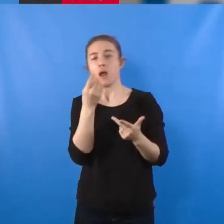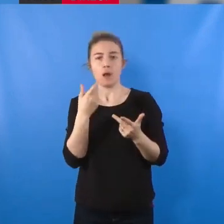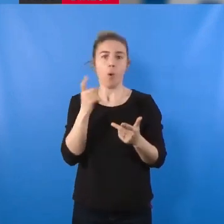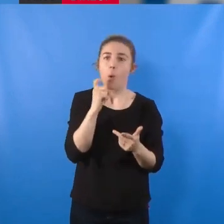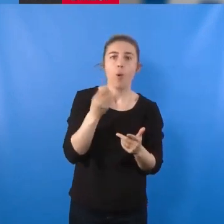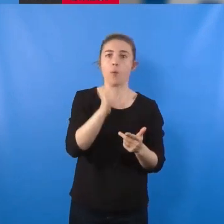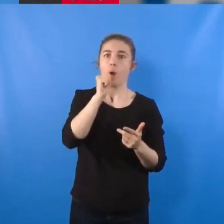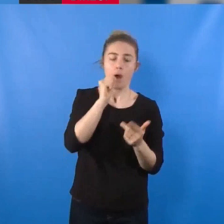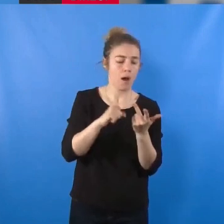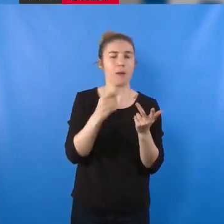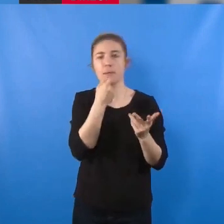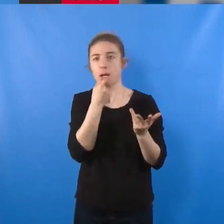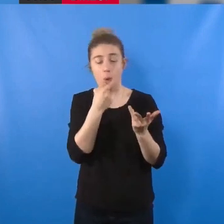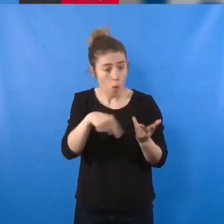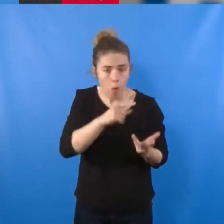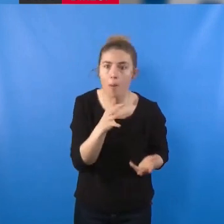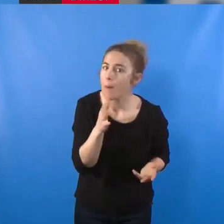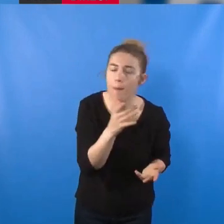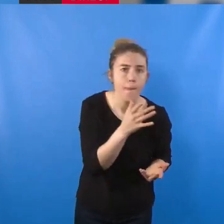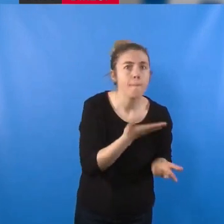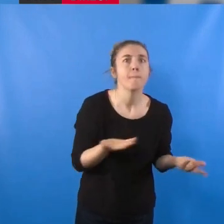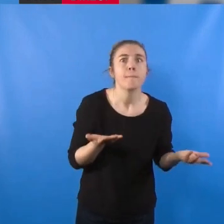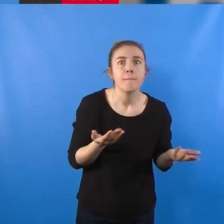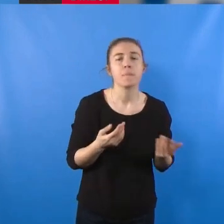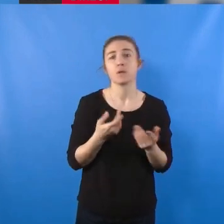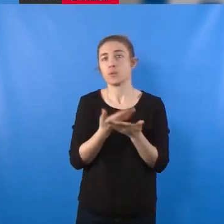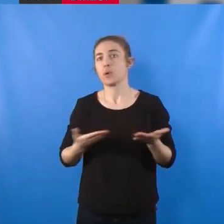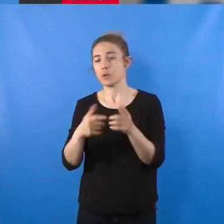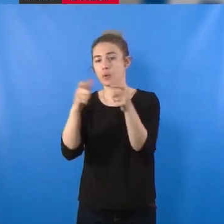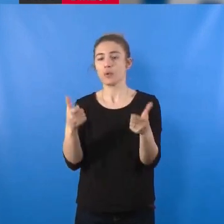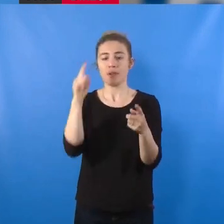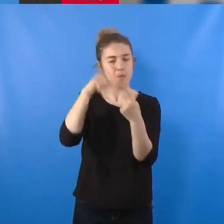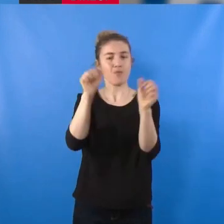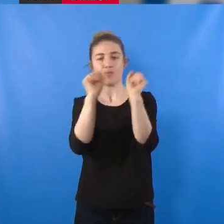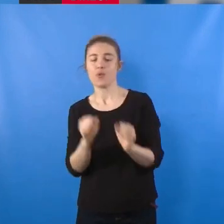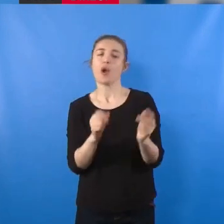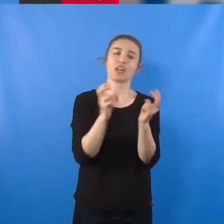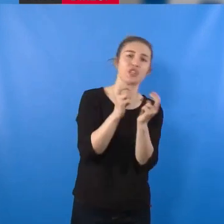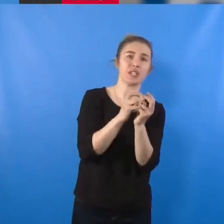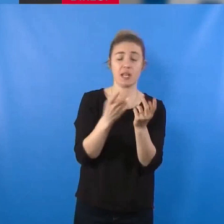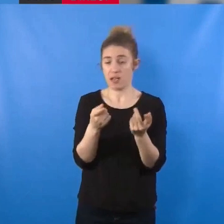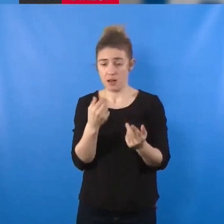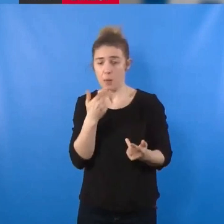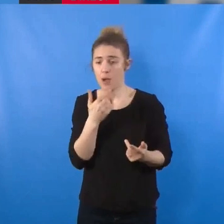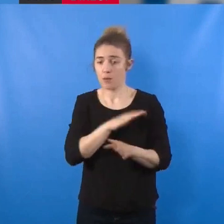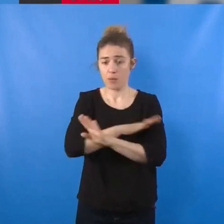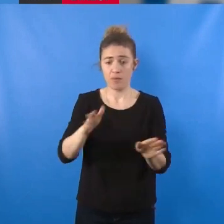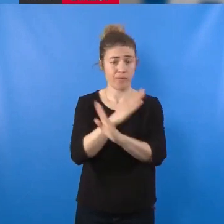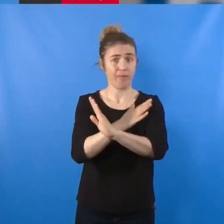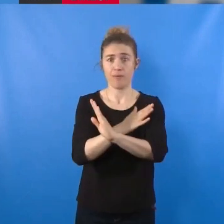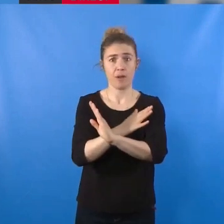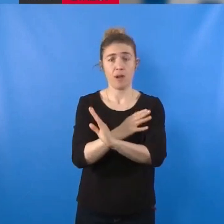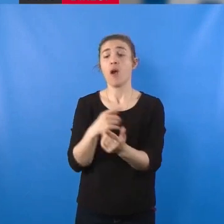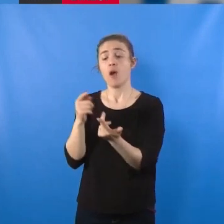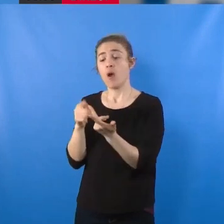est quasi impossible. Les infrastructures d'assainissement, d'électricité sont inutilisables. Les